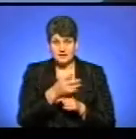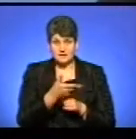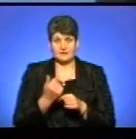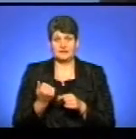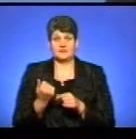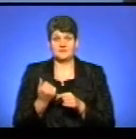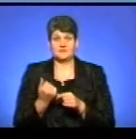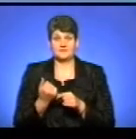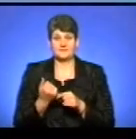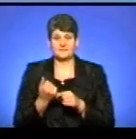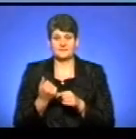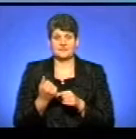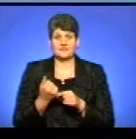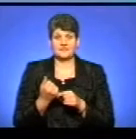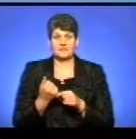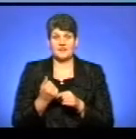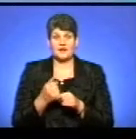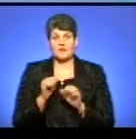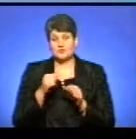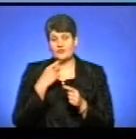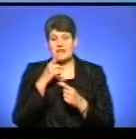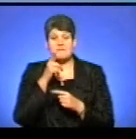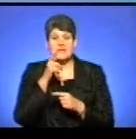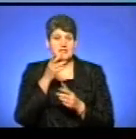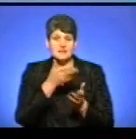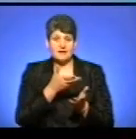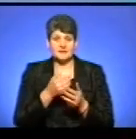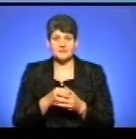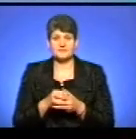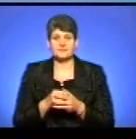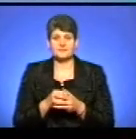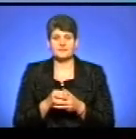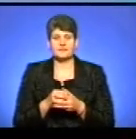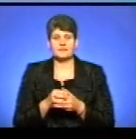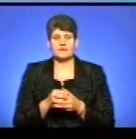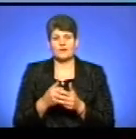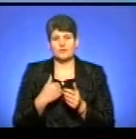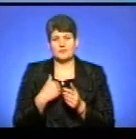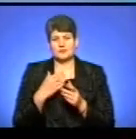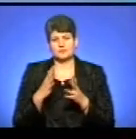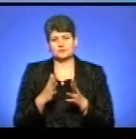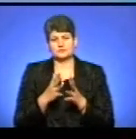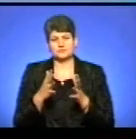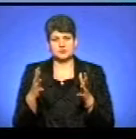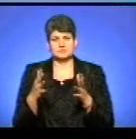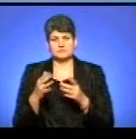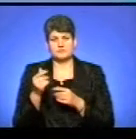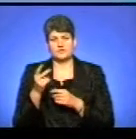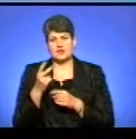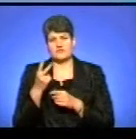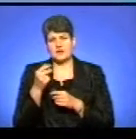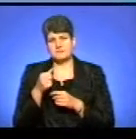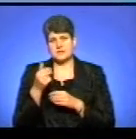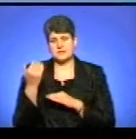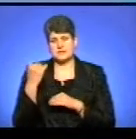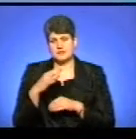видавати тайну, я не буду, може, казати післязавтра, так вот. Ну, я десь був трохи більше, десь, може, півтора-два місяця